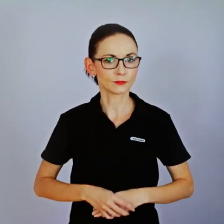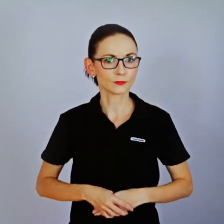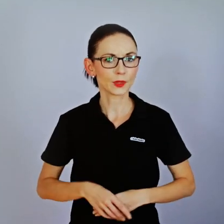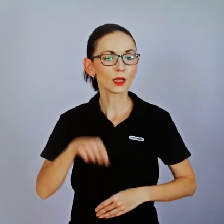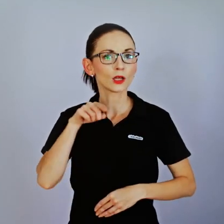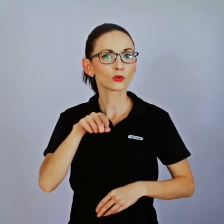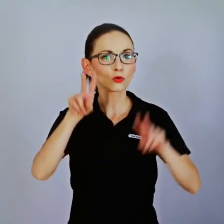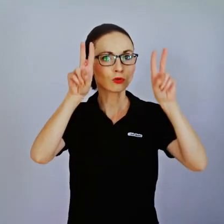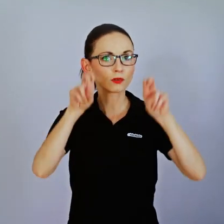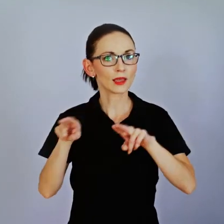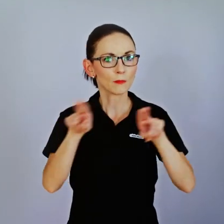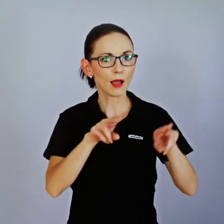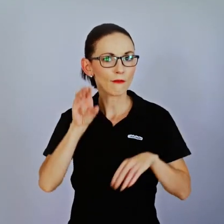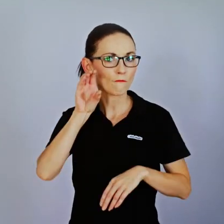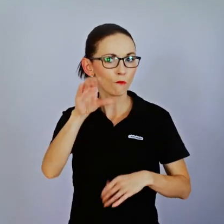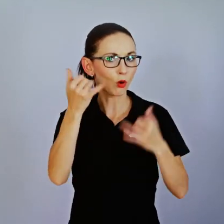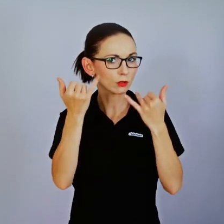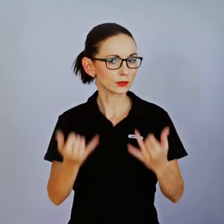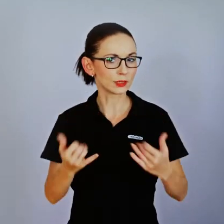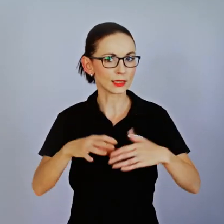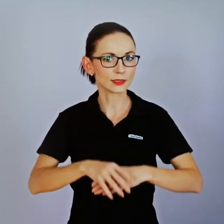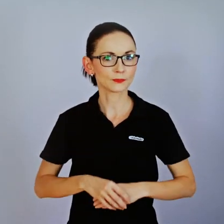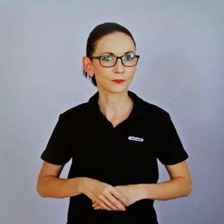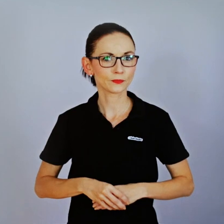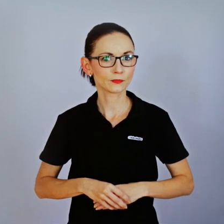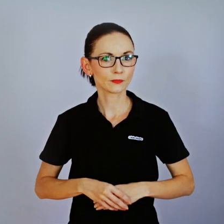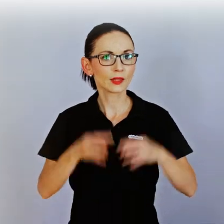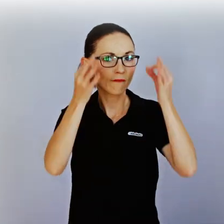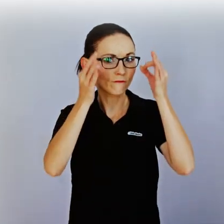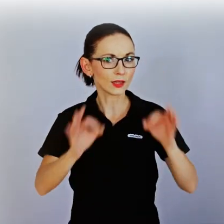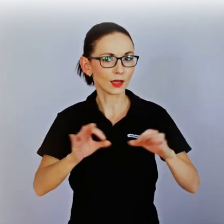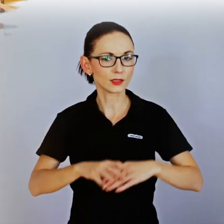sexualita? A i o tom bude dnešný vlog. Vítajte!